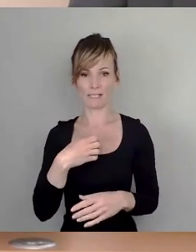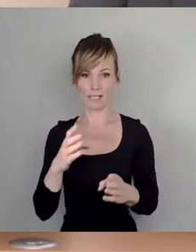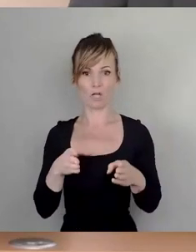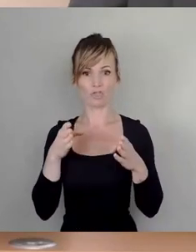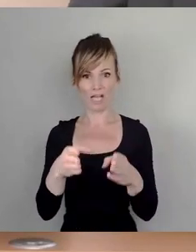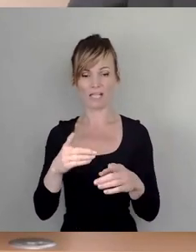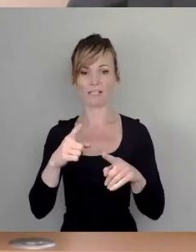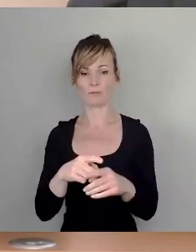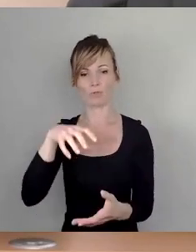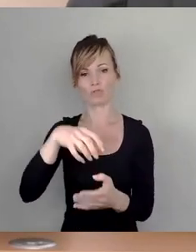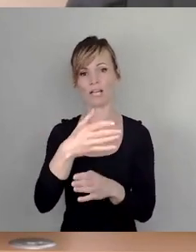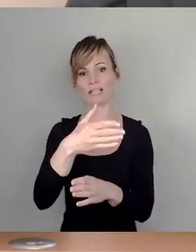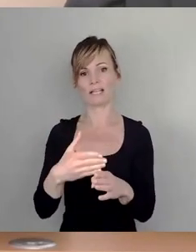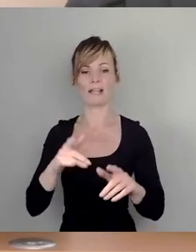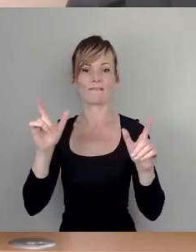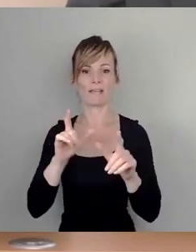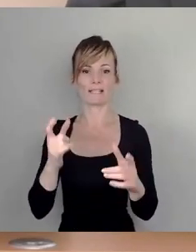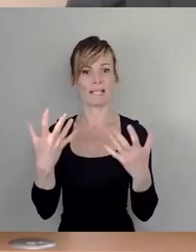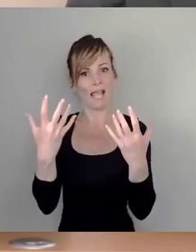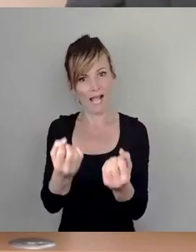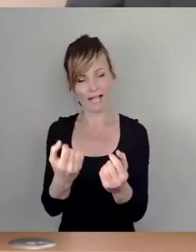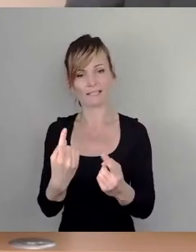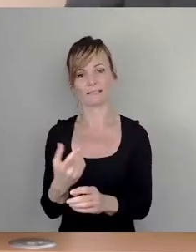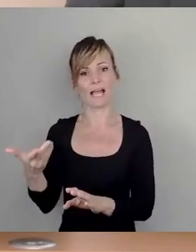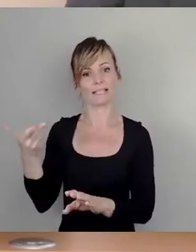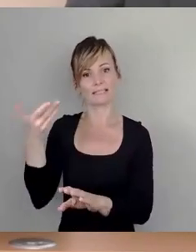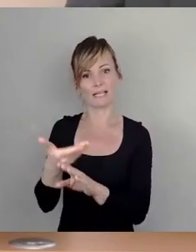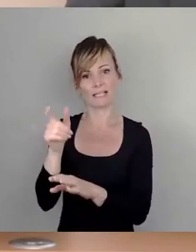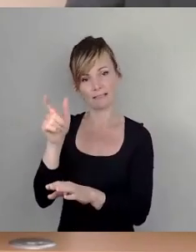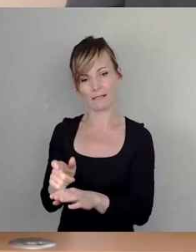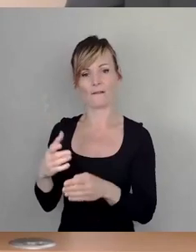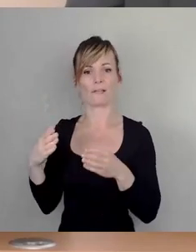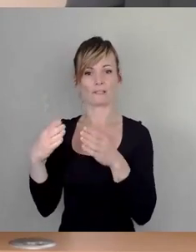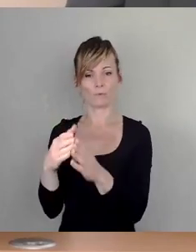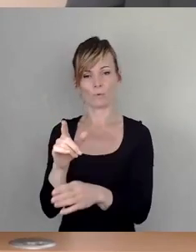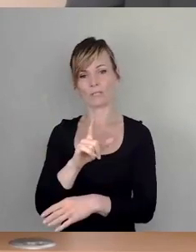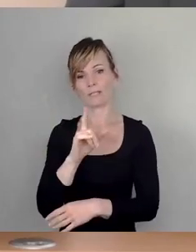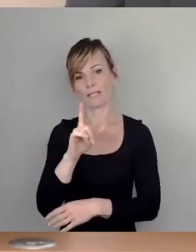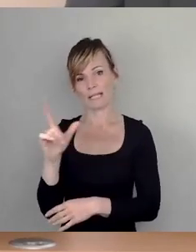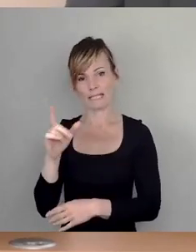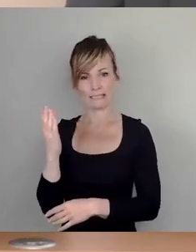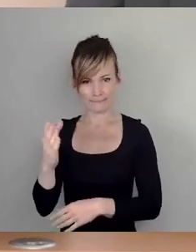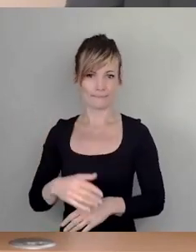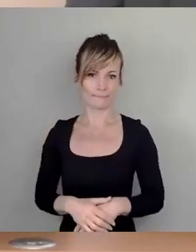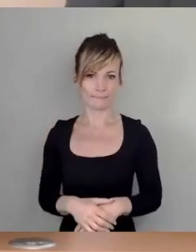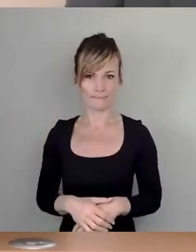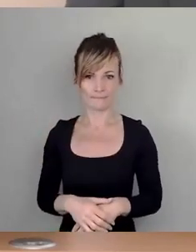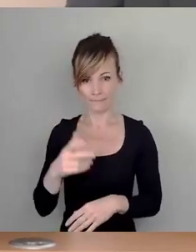Hier ist Einreicher-Fraktion Die Linke. Wer bringt es uns ein? Herr Kießling?